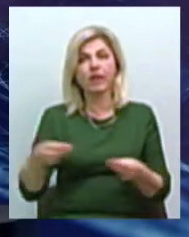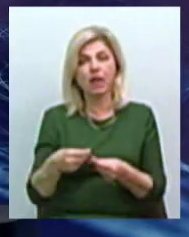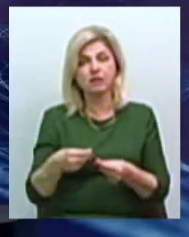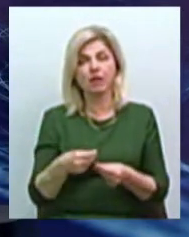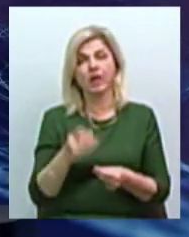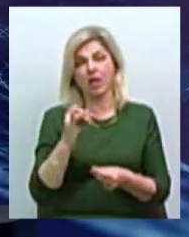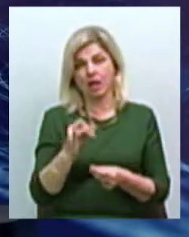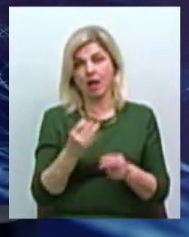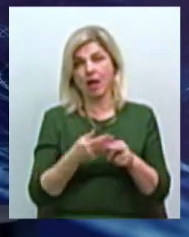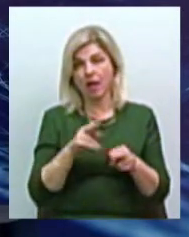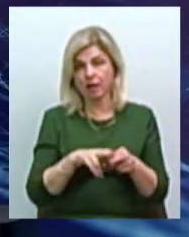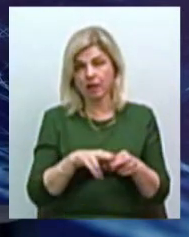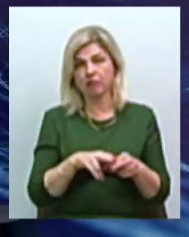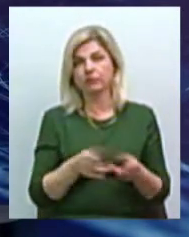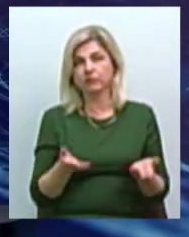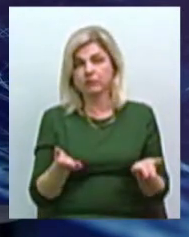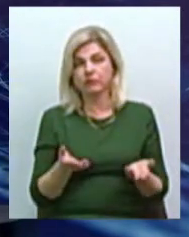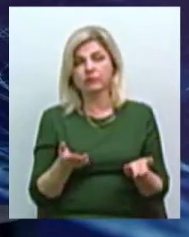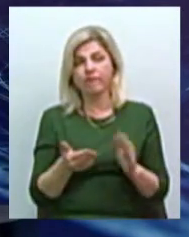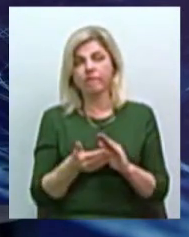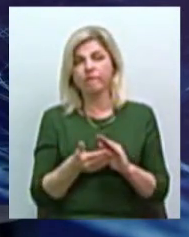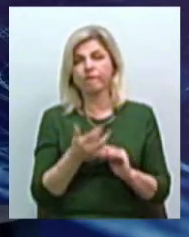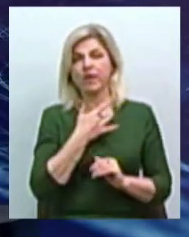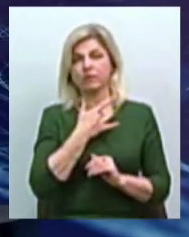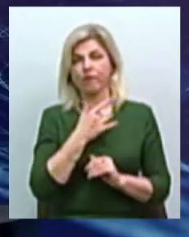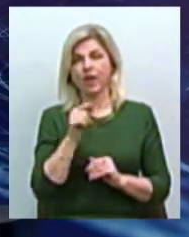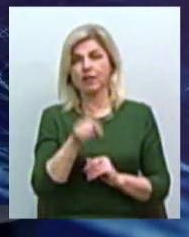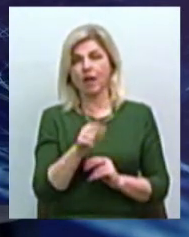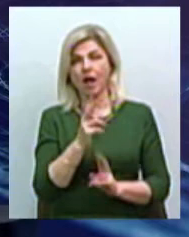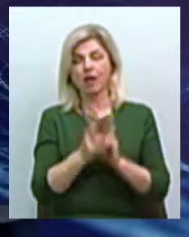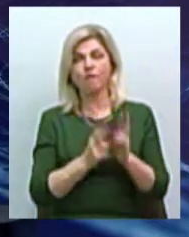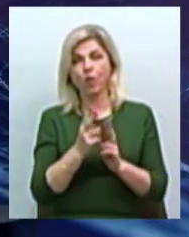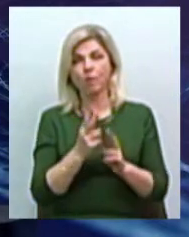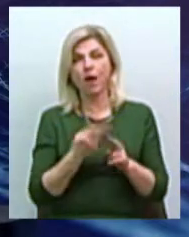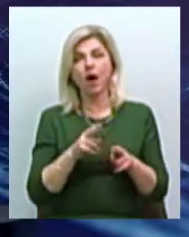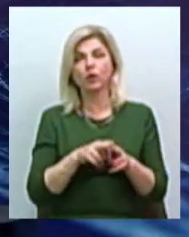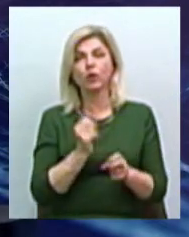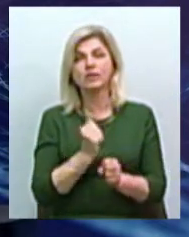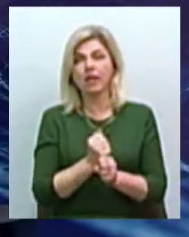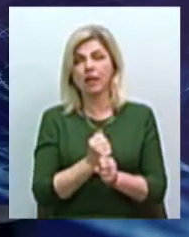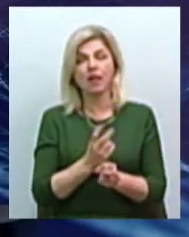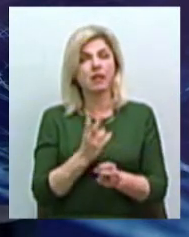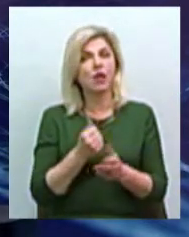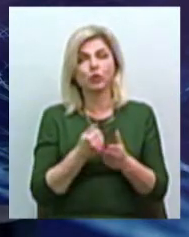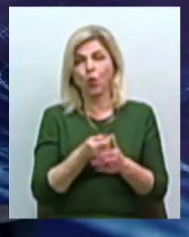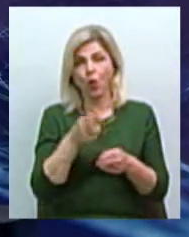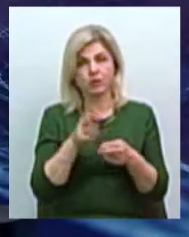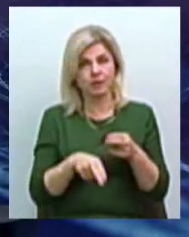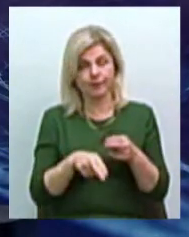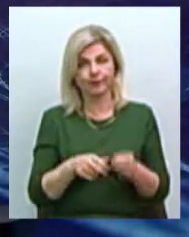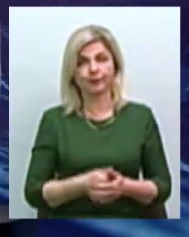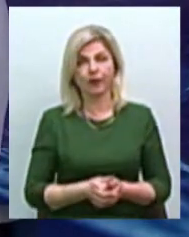це, конечно, визов тех реформ, які зробили не до конца. Я